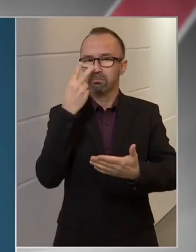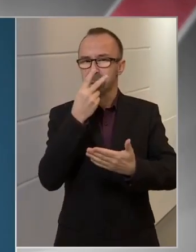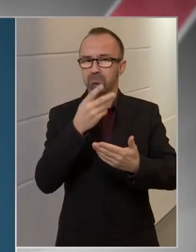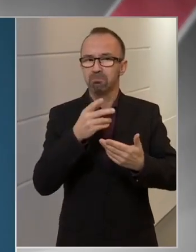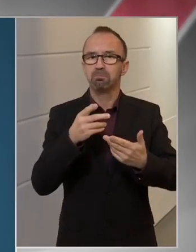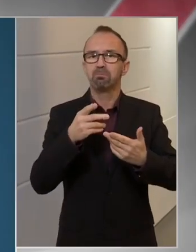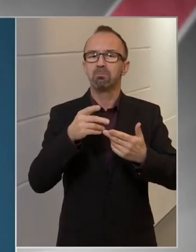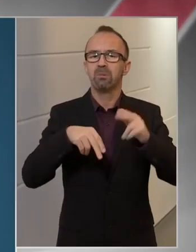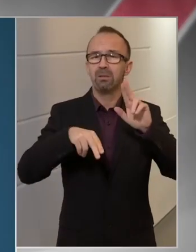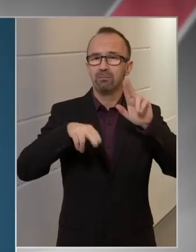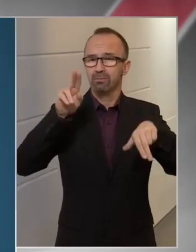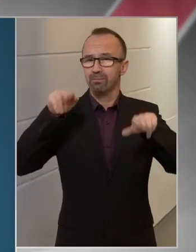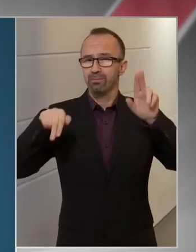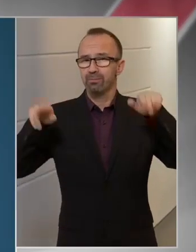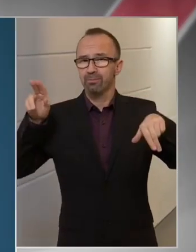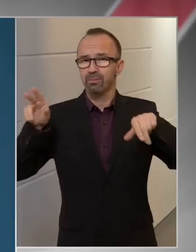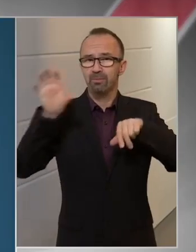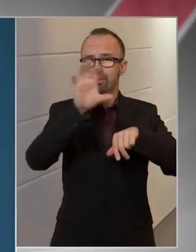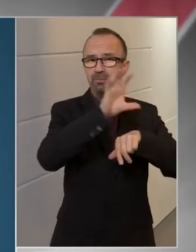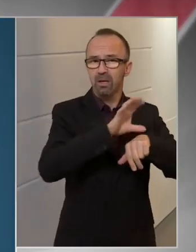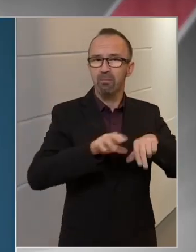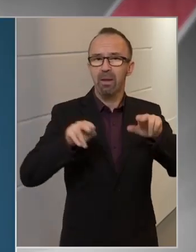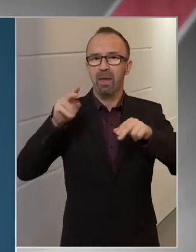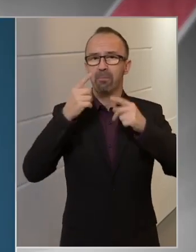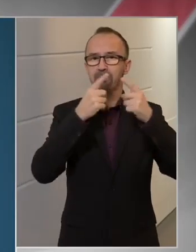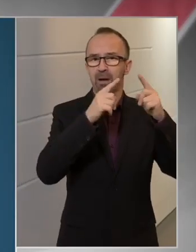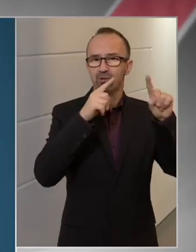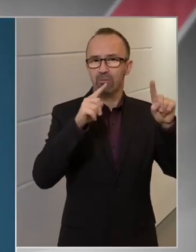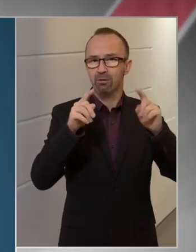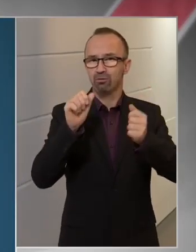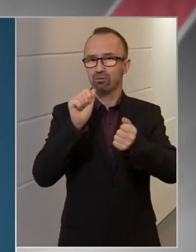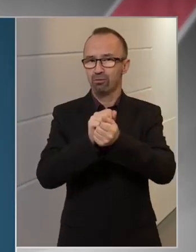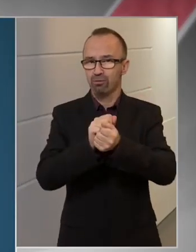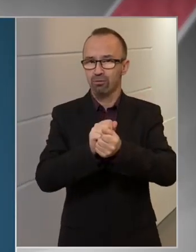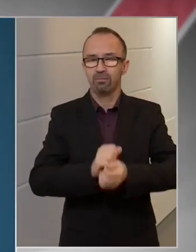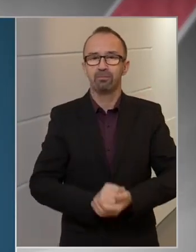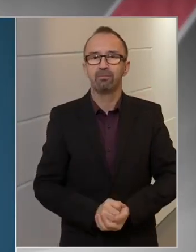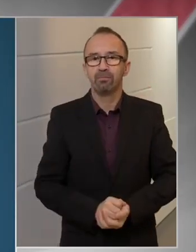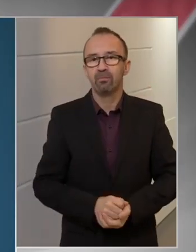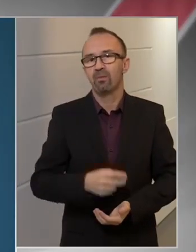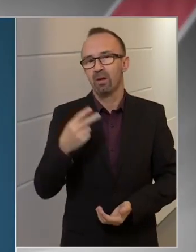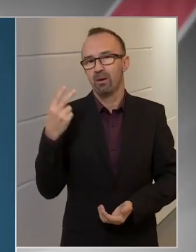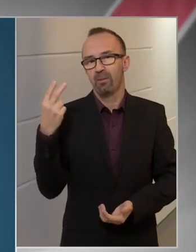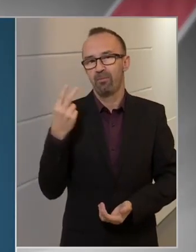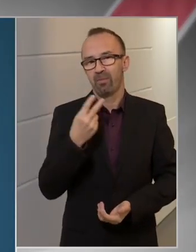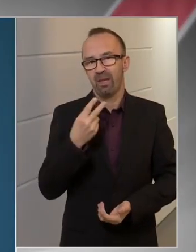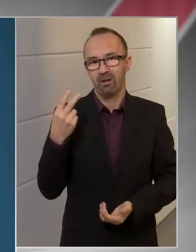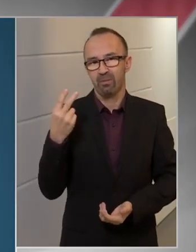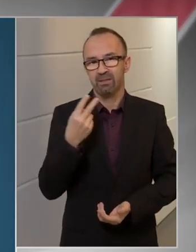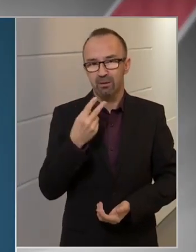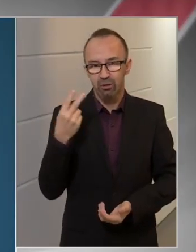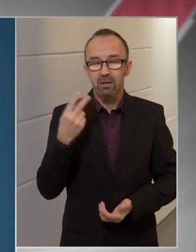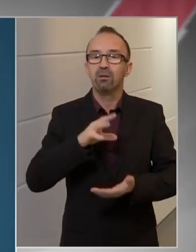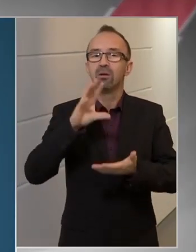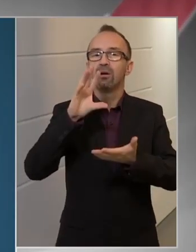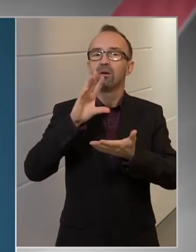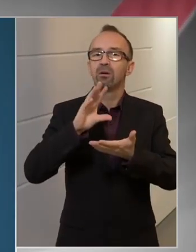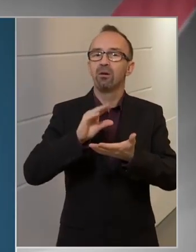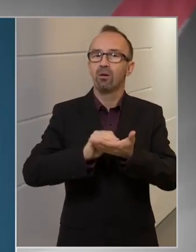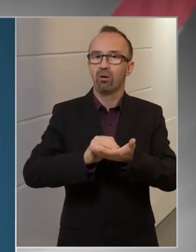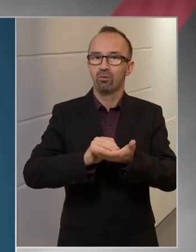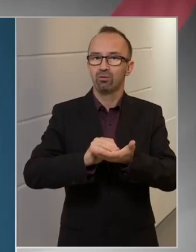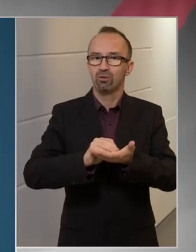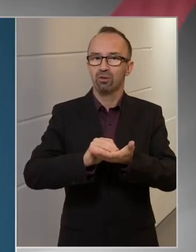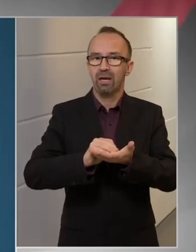jelentős különbségek vannak az egyes megyék között. Nyilvánvalóan a lakosság